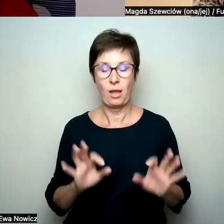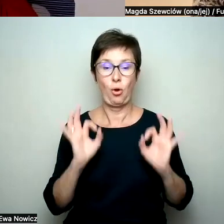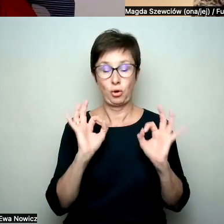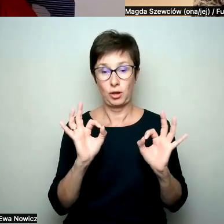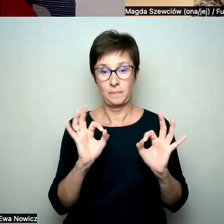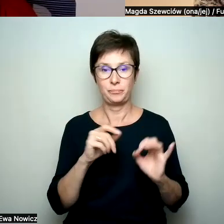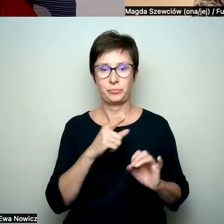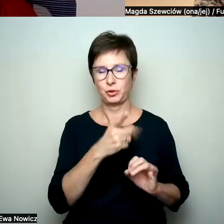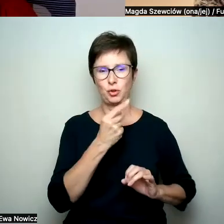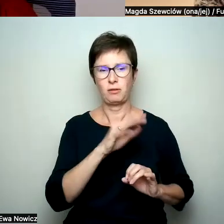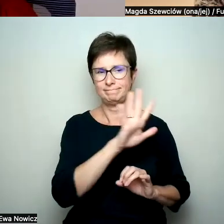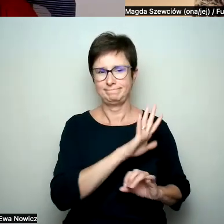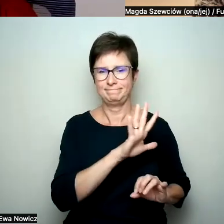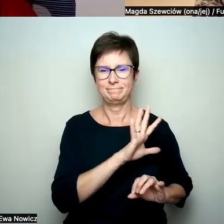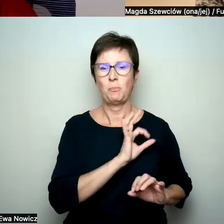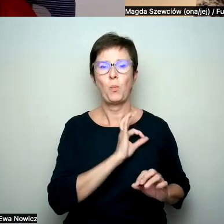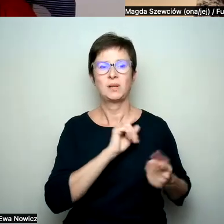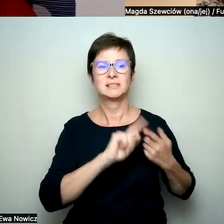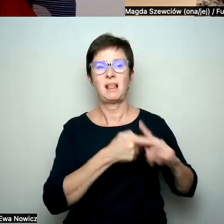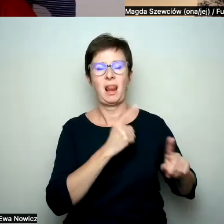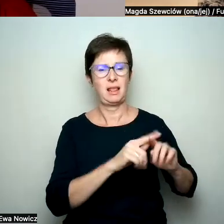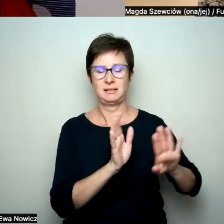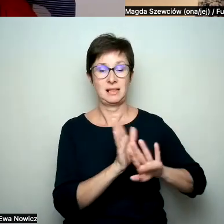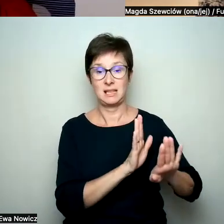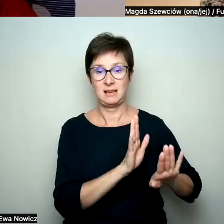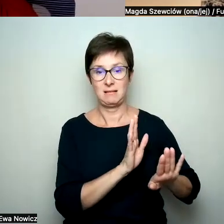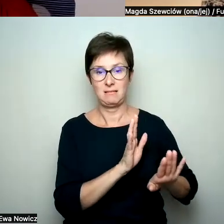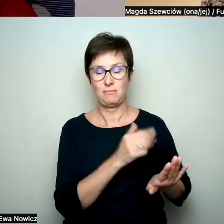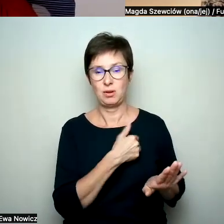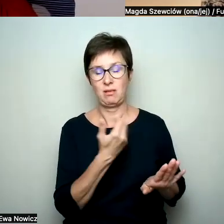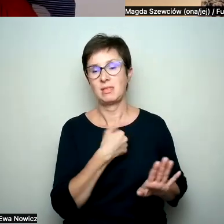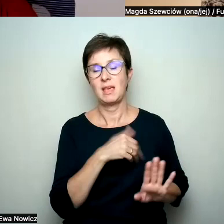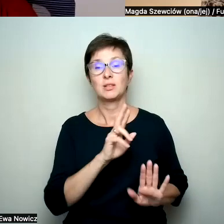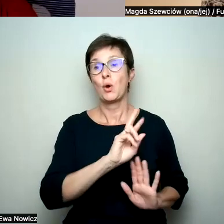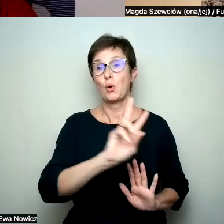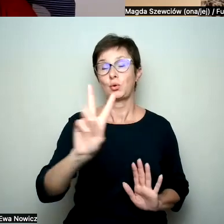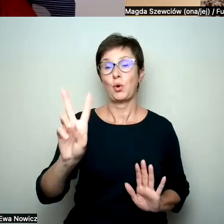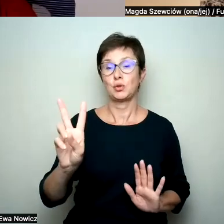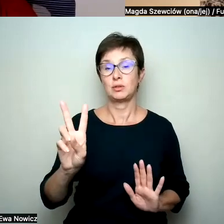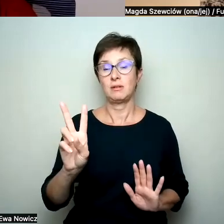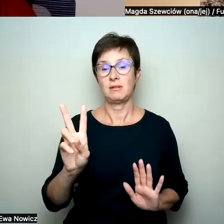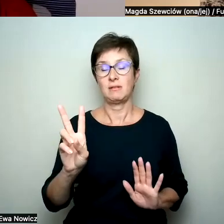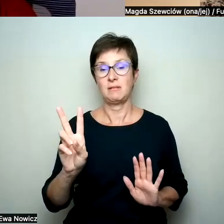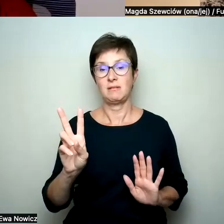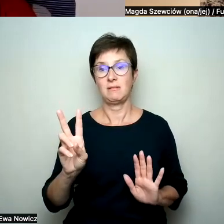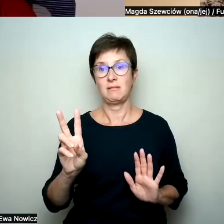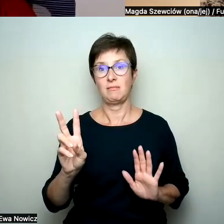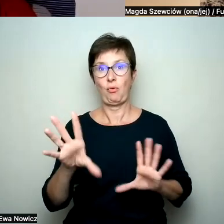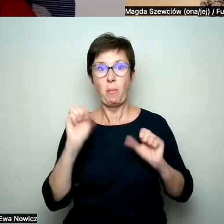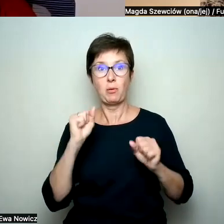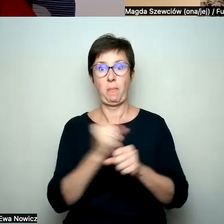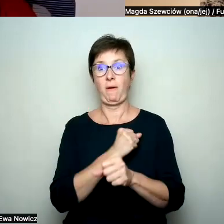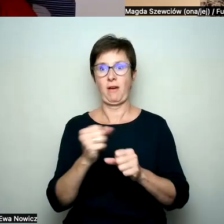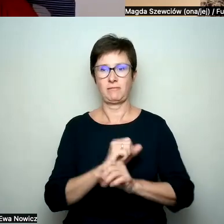to nie jest ten język, żeby przypadkiem nie daj Boże właśnie nie poszło to wszystko w złą